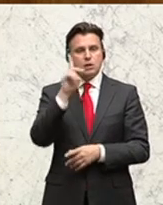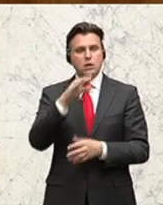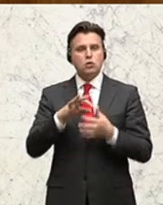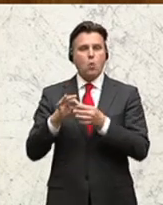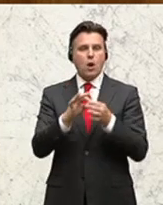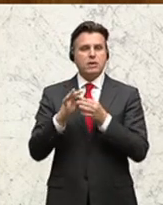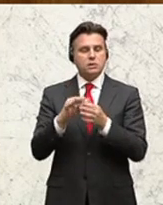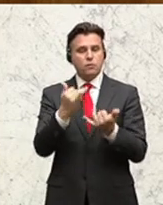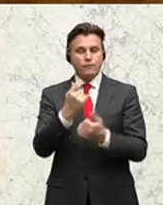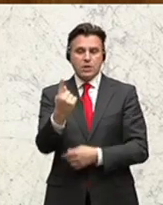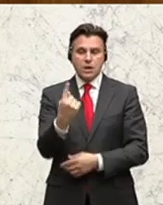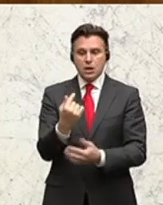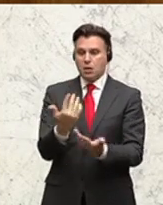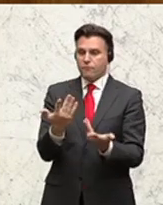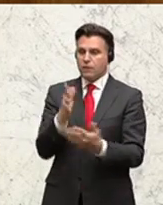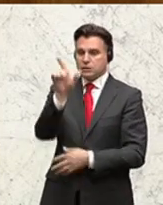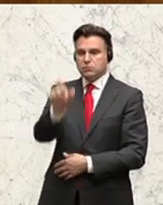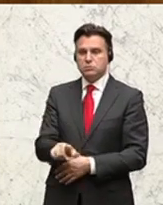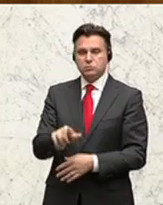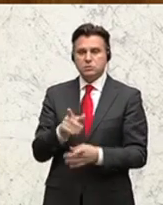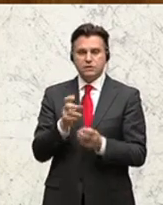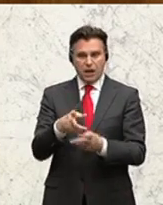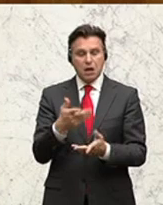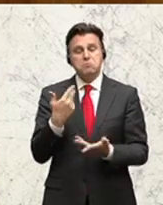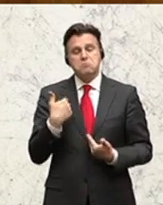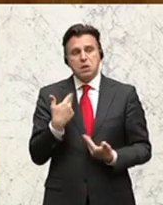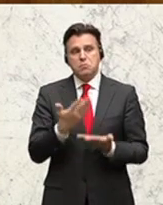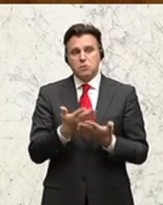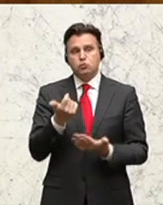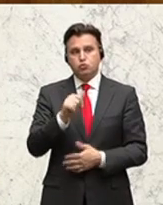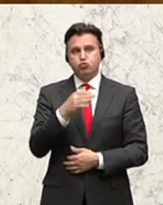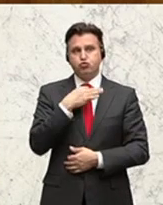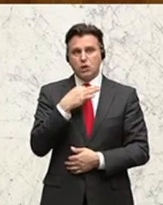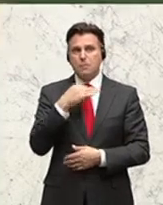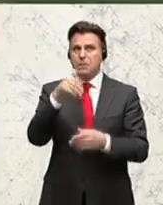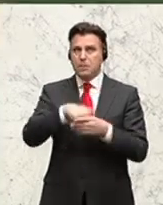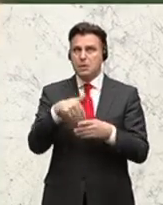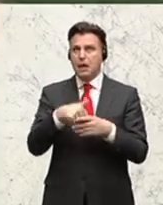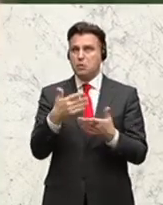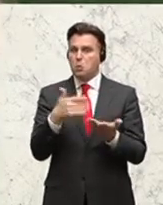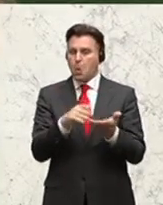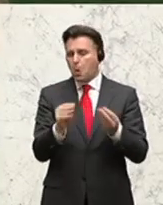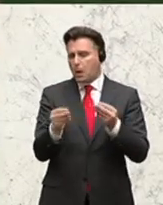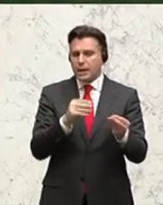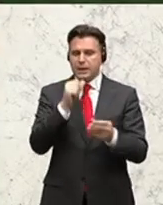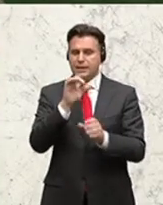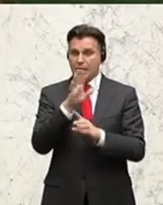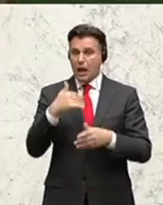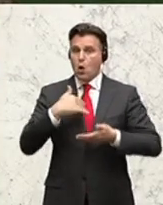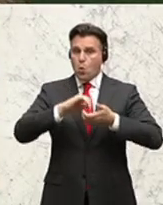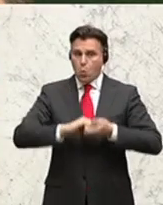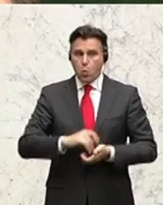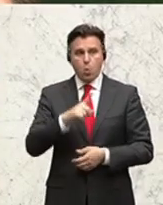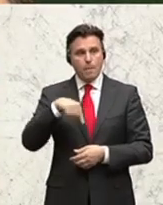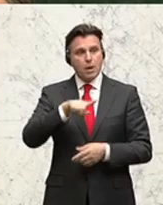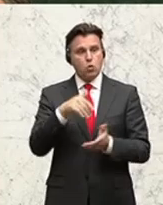Tierschutzorganisationen. Wir werden dem zustimmen. Ich glaube nur, dass es noch gewisse Unschärfen hat. Wir sind selbst dabei, in unserem